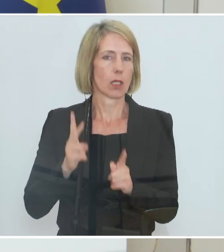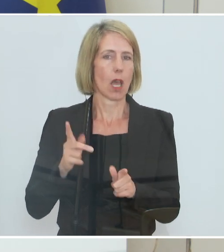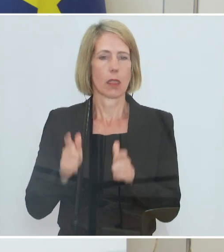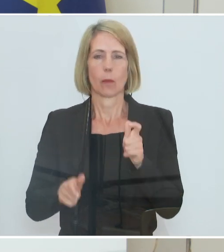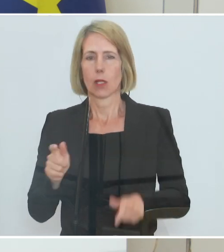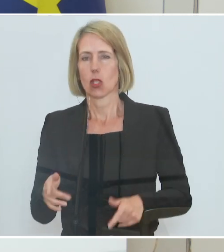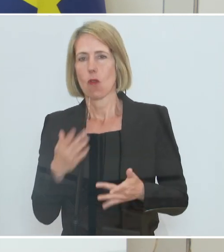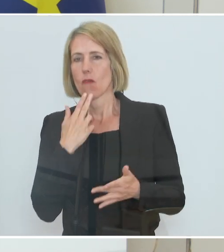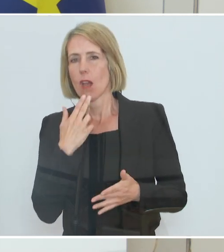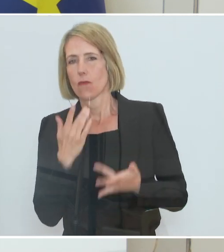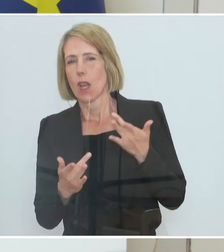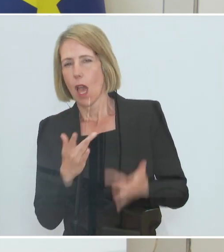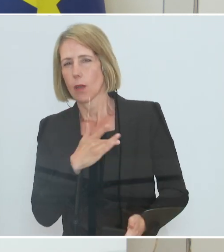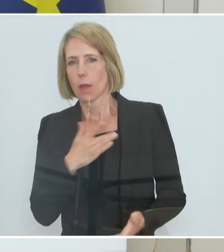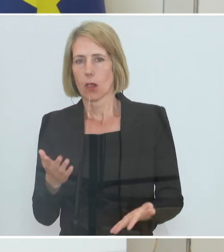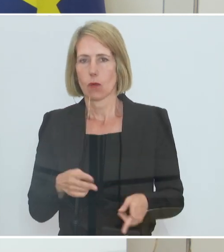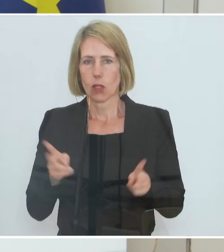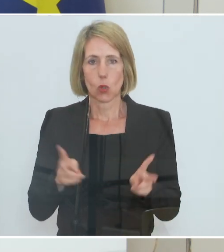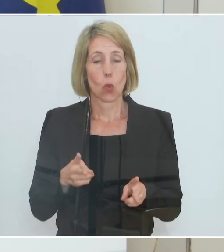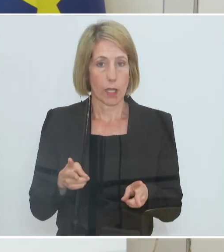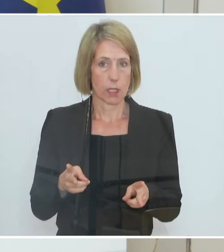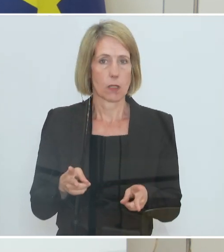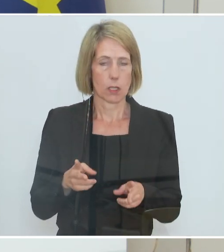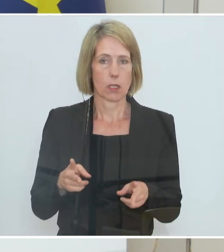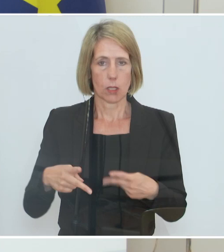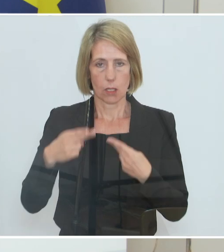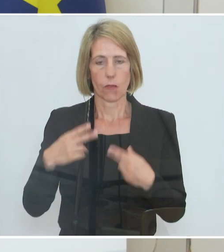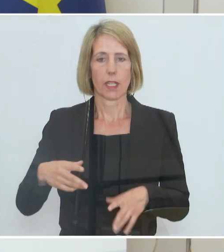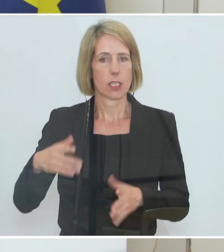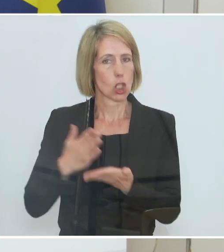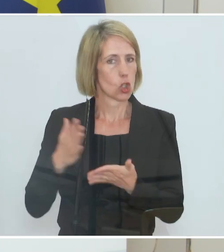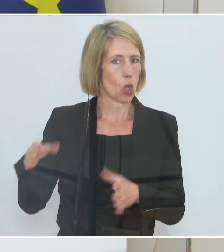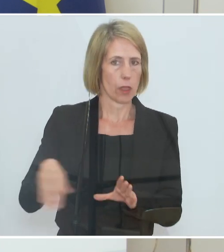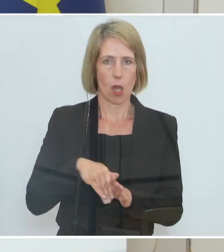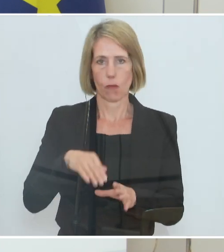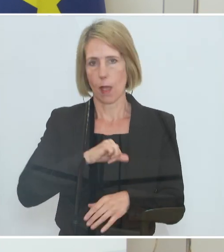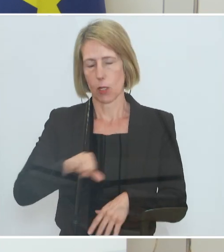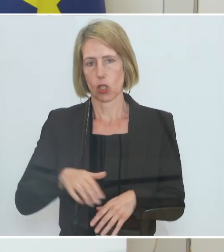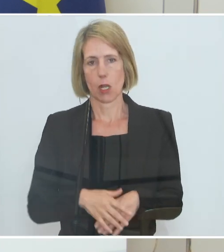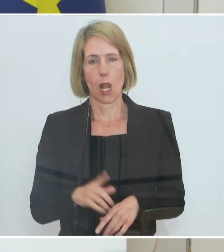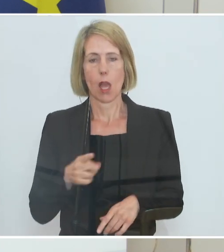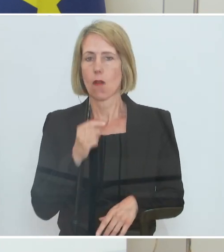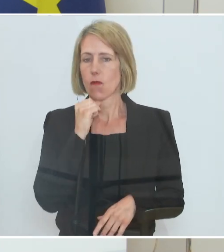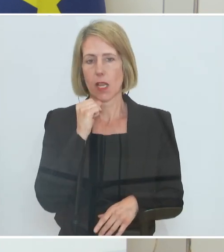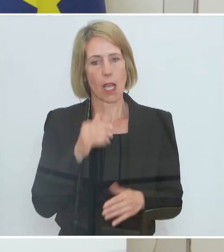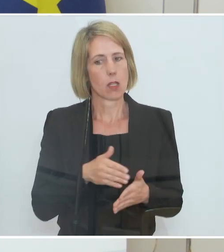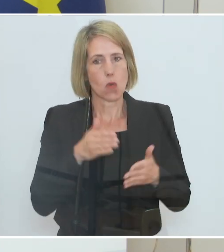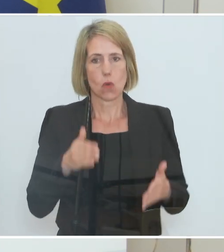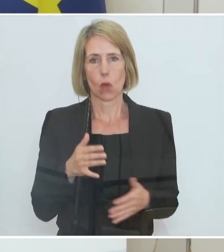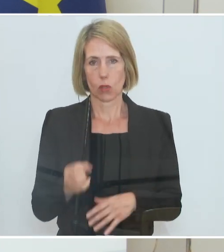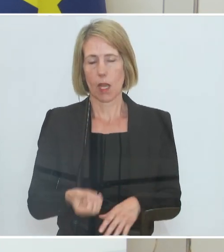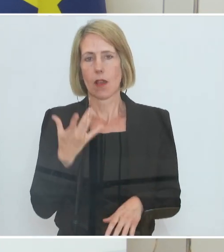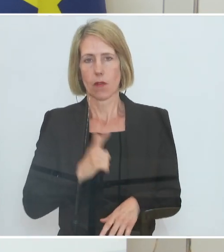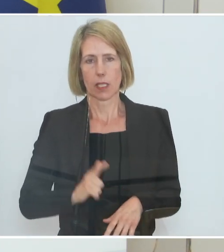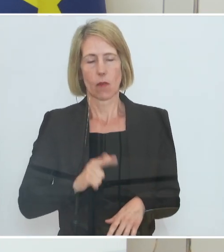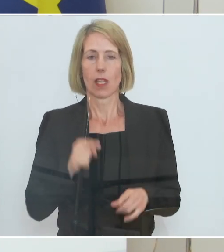vielleicht betroffen sind, durch Arbeitslosigkeit kurzfristig sehr rasch wieder aufnehmen. Also wenn man alles zusammennimmt, erwarten wir keinen großen Effekt. Genau das war